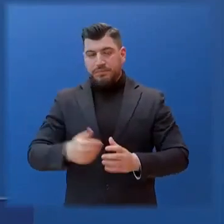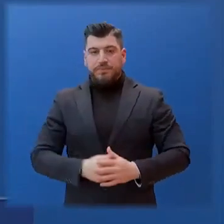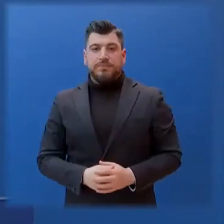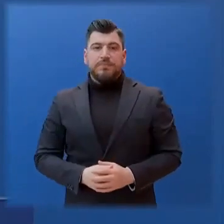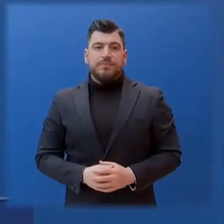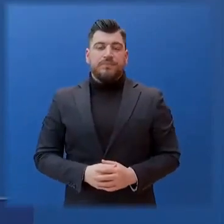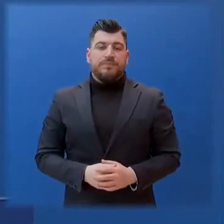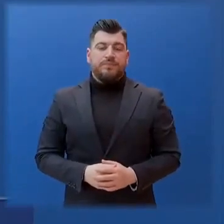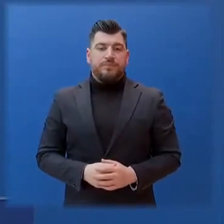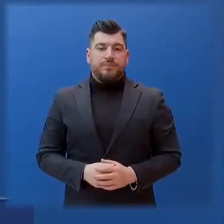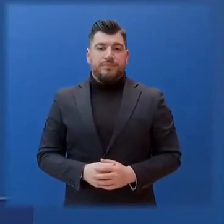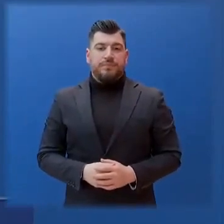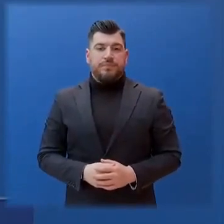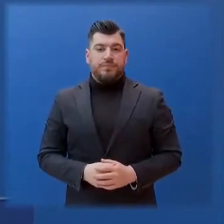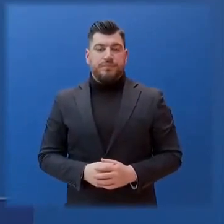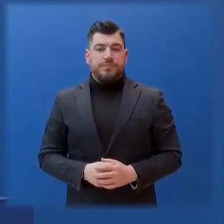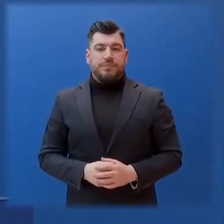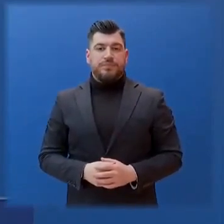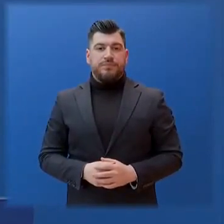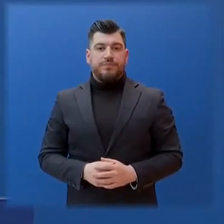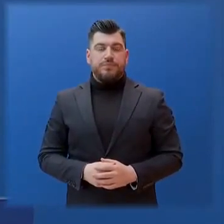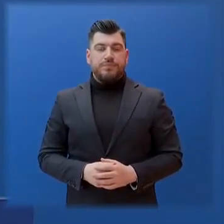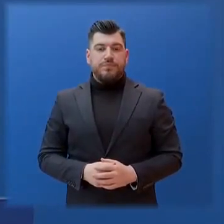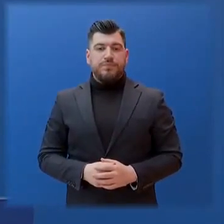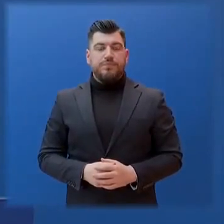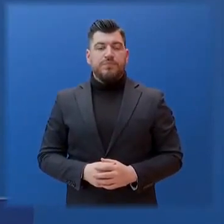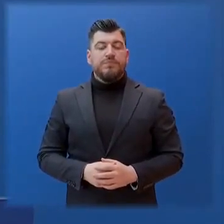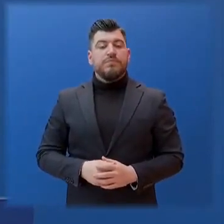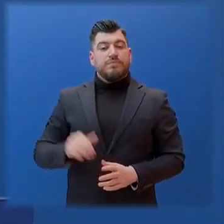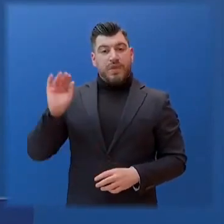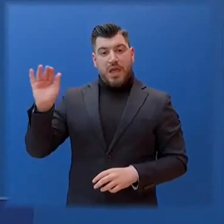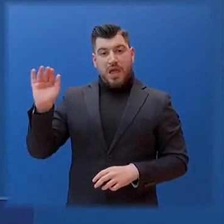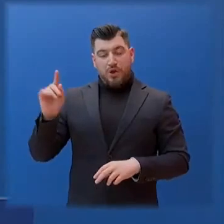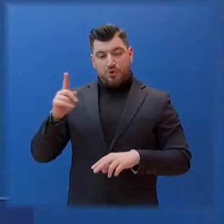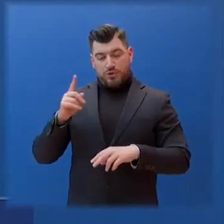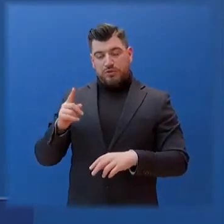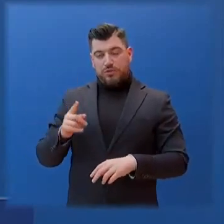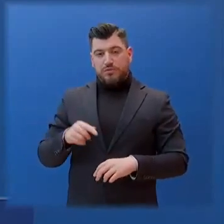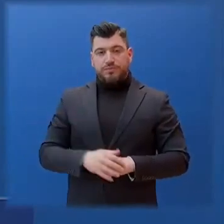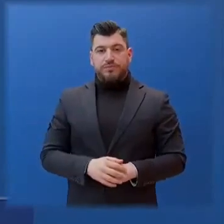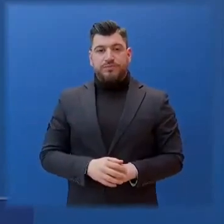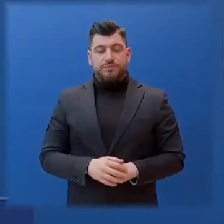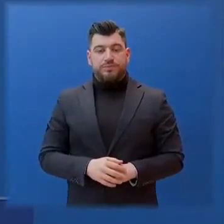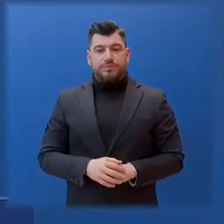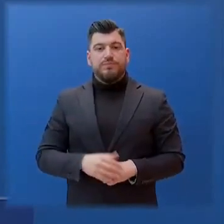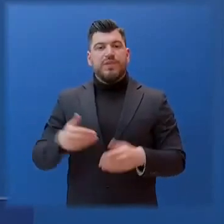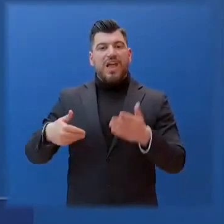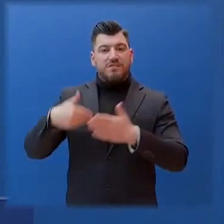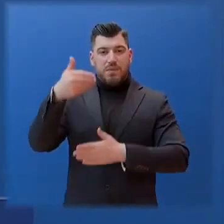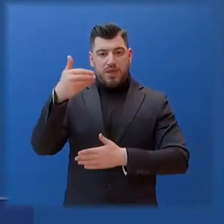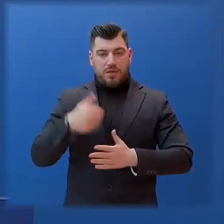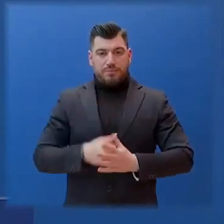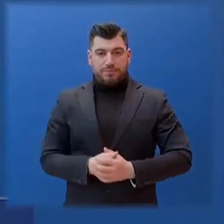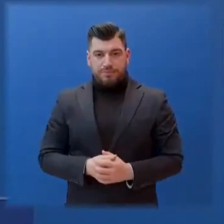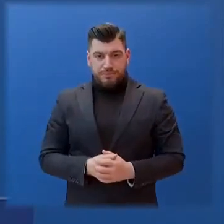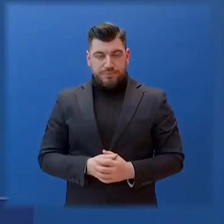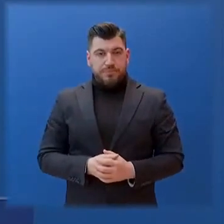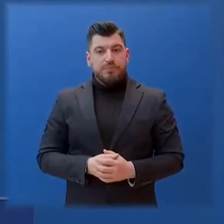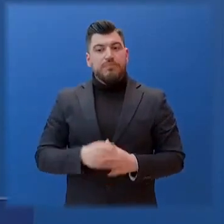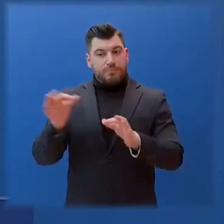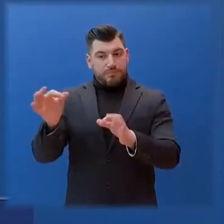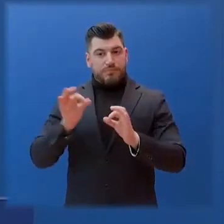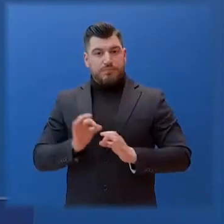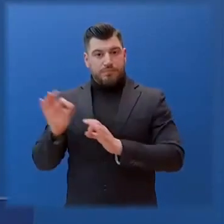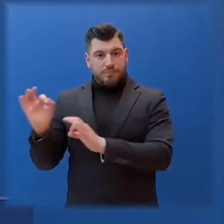Κινή ερώτηση από τον κύριο Κώστα Σαββόπουλο από την Αυγή και τον κύριο Σπύρο Κουτζάνη από τον ντοκουμέντο. Μεταφέρω και τις δύο ερωτήσεις διατυπώσεις όπως έχουν